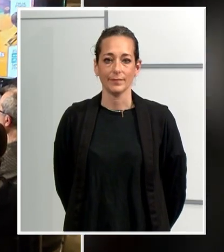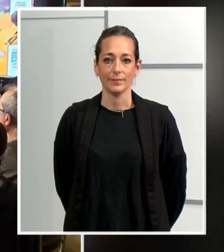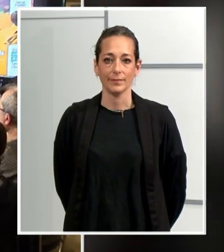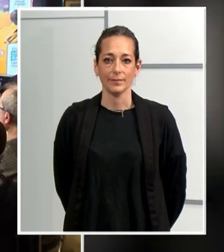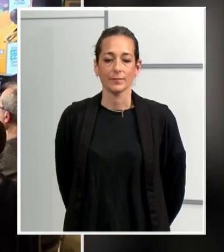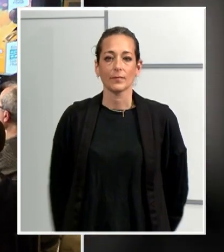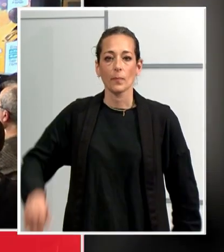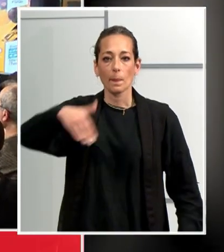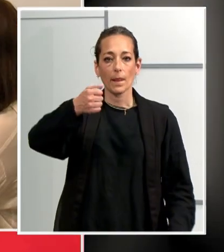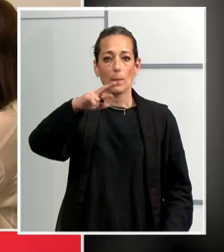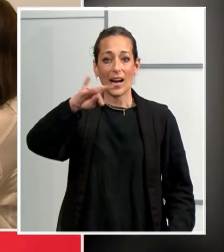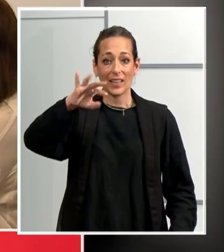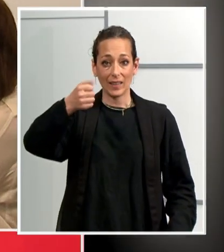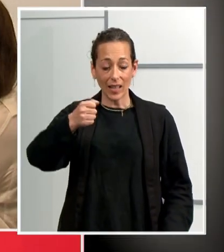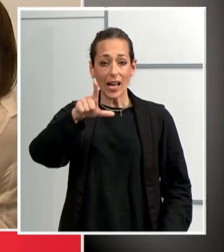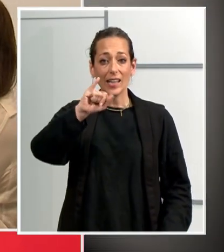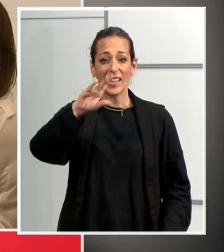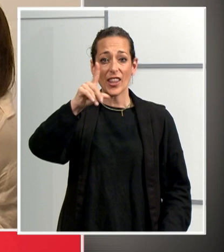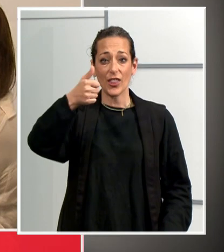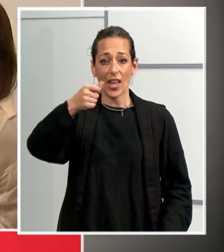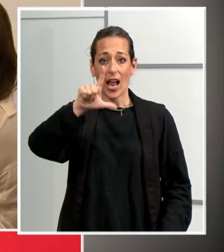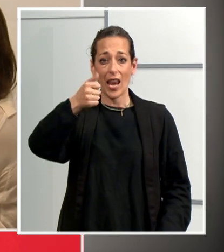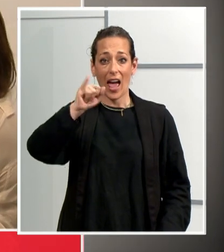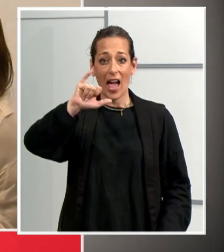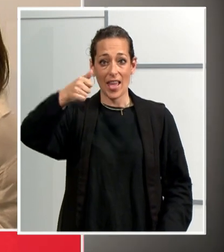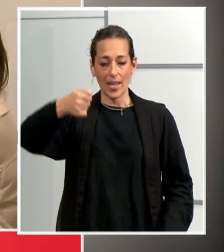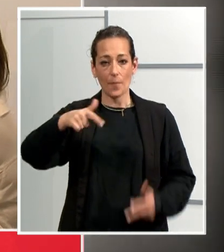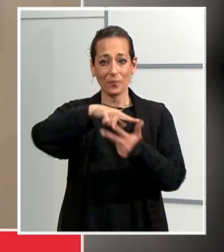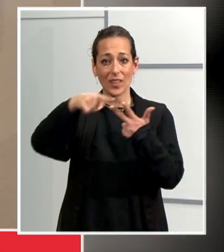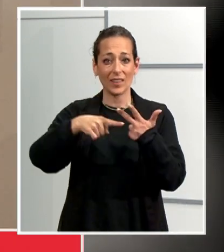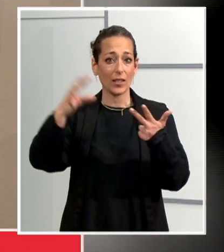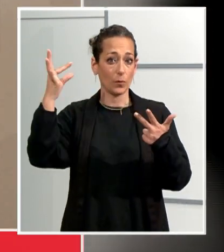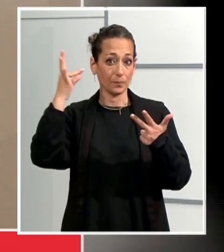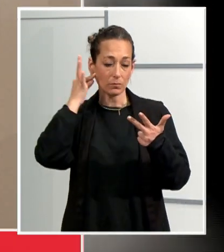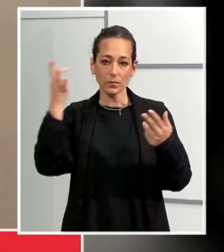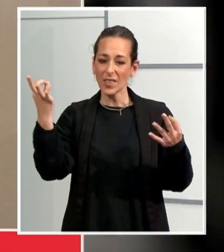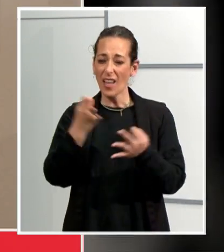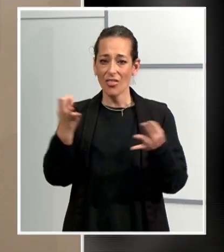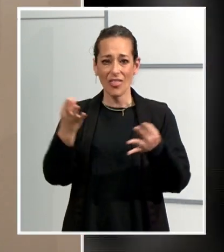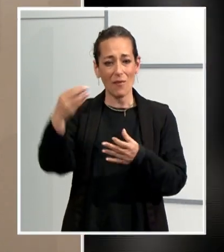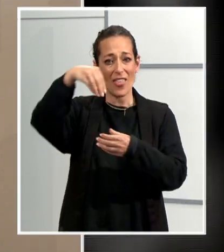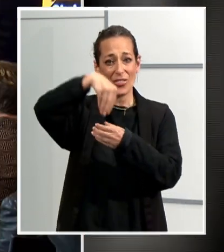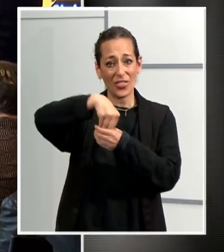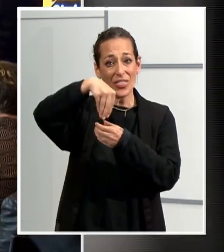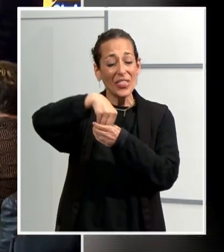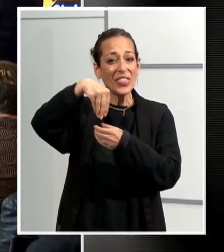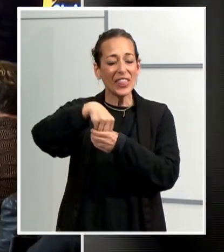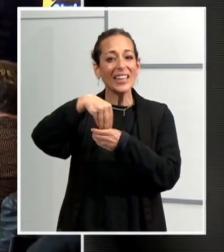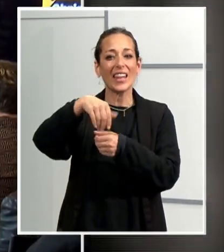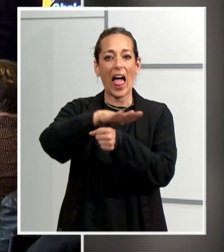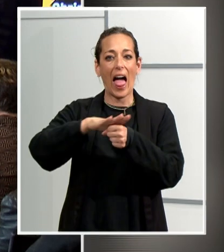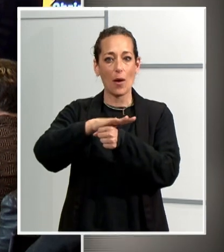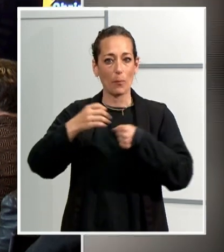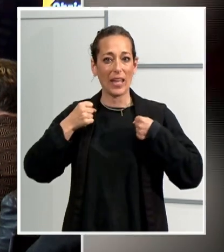Marta Corredera, Lídia Valentín i Laia Sanz, tres dones que s'han hagut de fer un lloc en l'elit d'esports molt masculinitzats. Han estat aquest